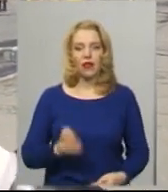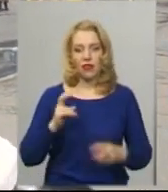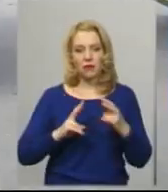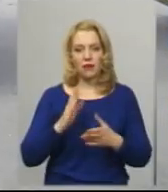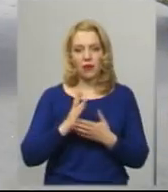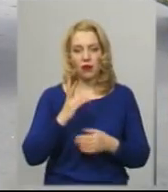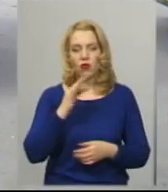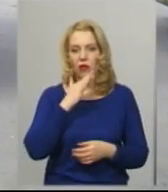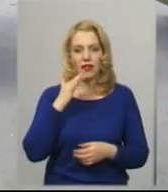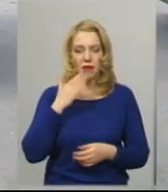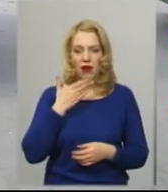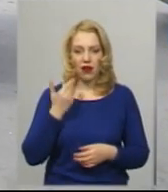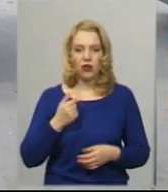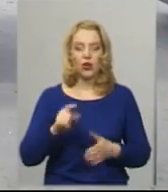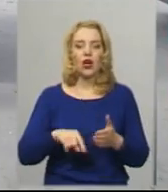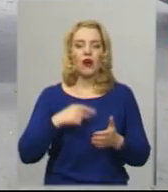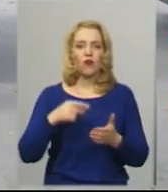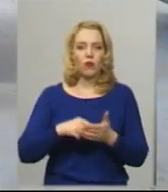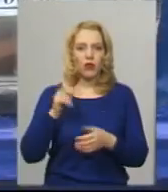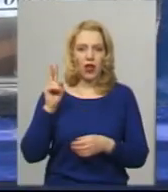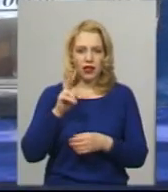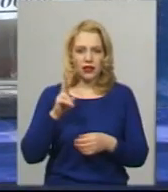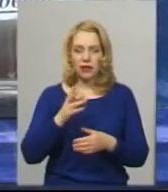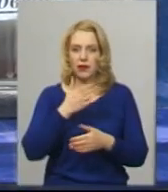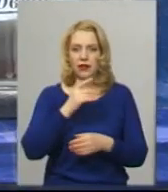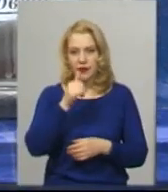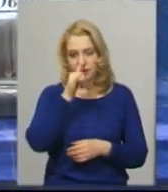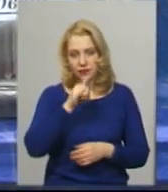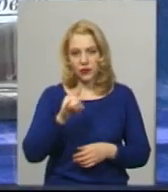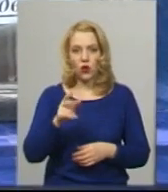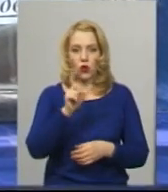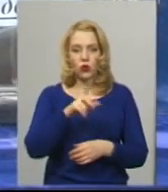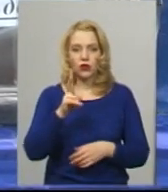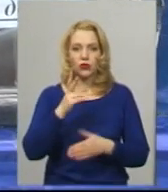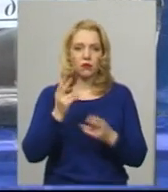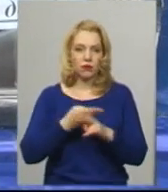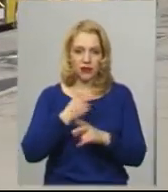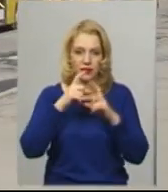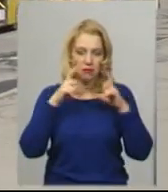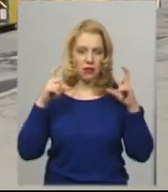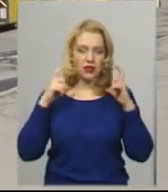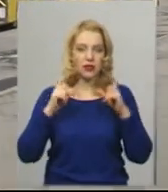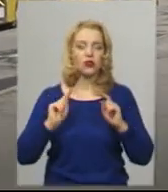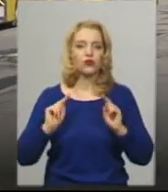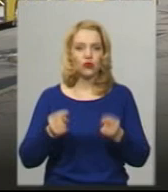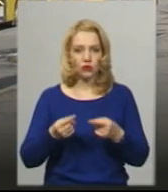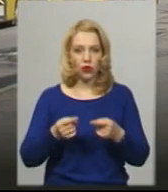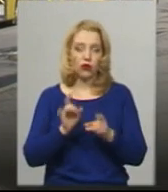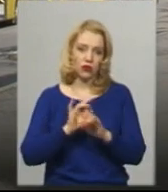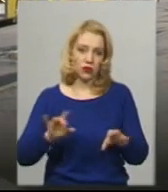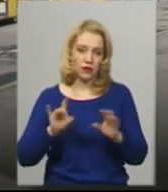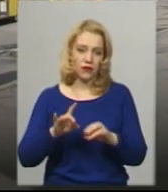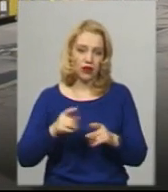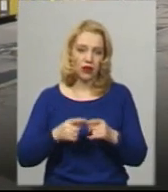маємо небагато. У комунальний транспорт не пускають пасажирів без маски. Чому, розповідає Віктор Паламарчук. В першу чергу ми